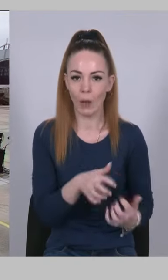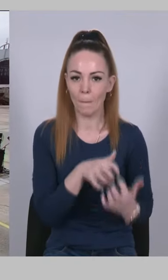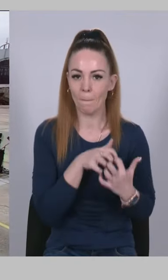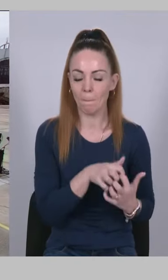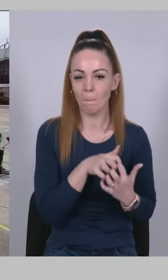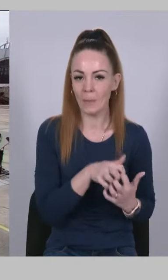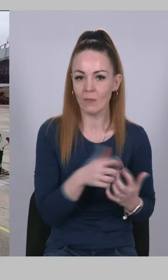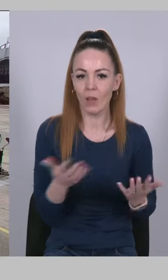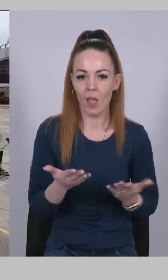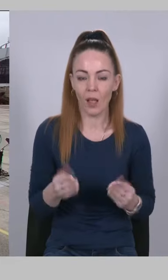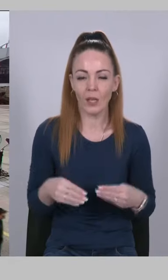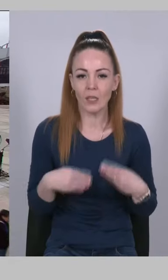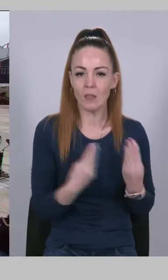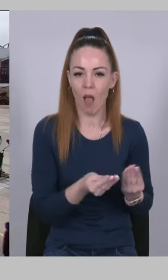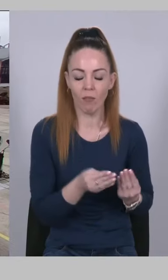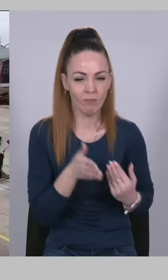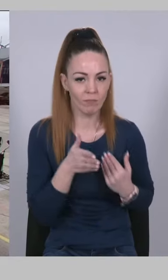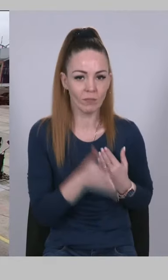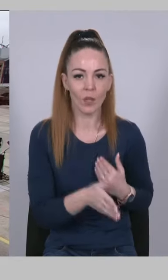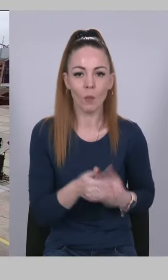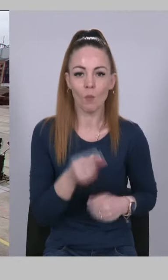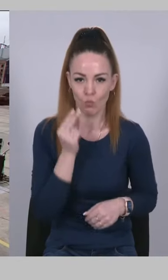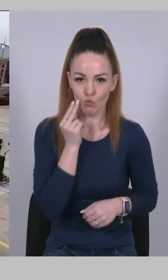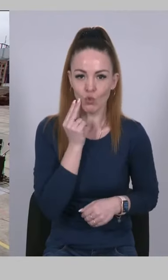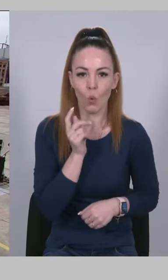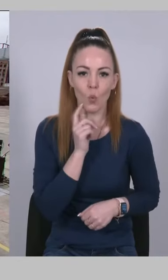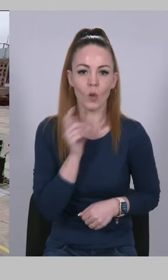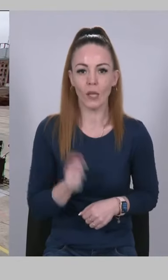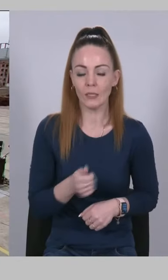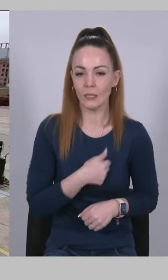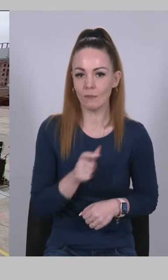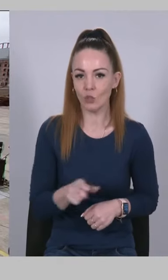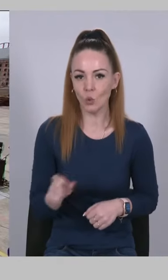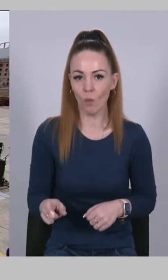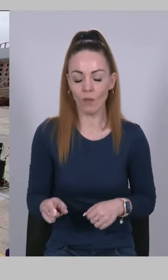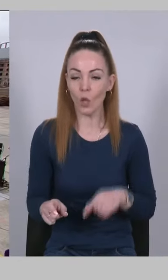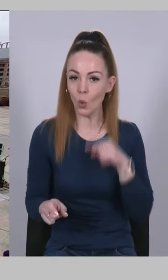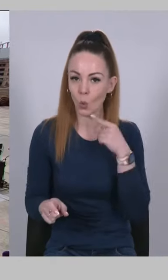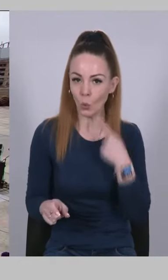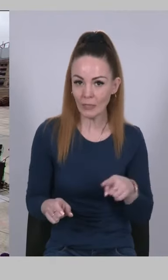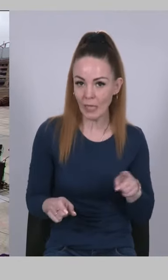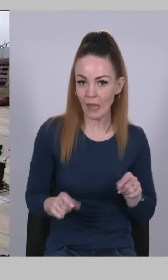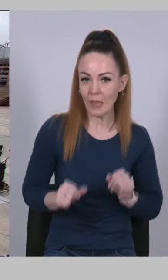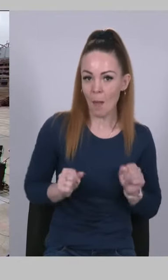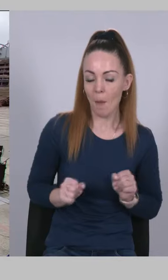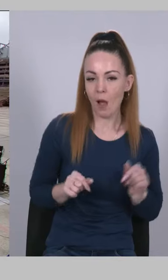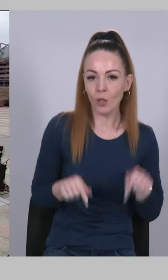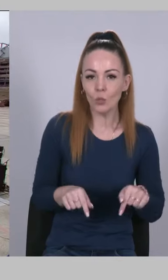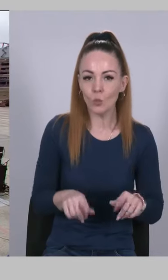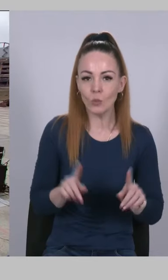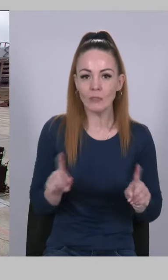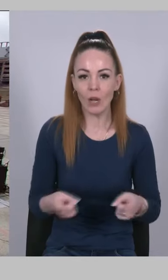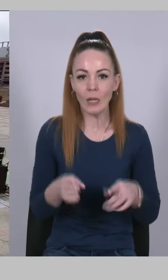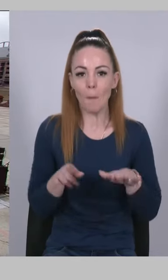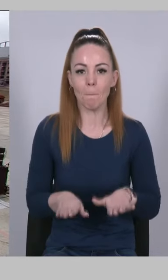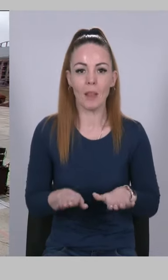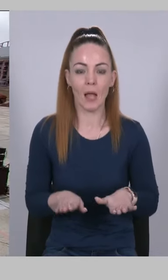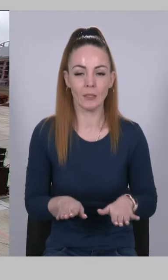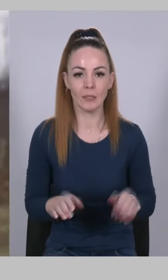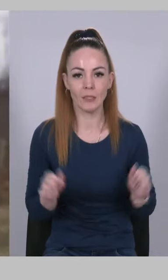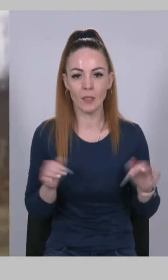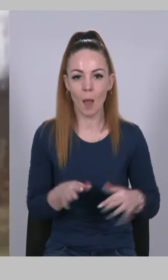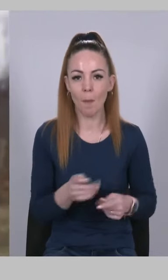дали мужні українські військові. Росіяни намагалися тут створити плацдарм,